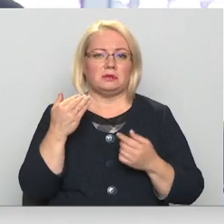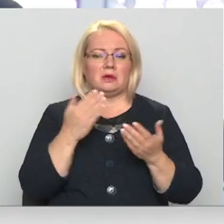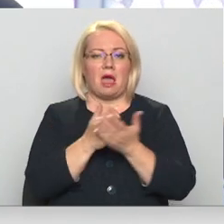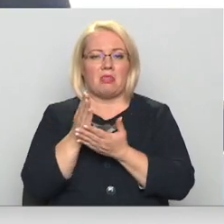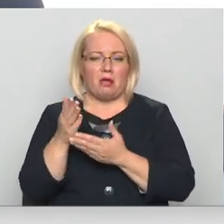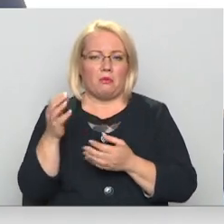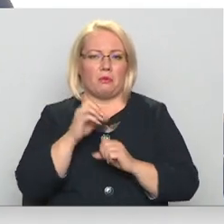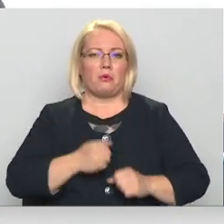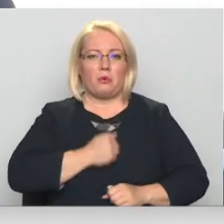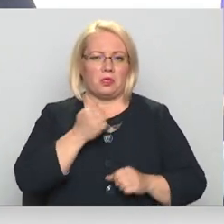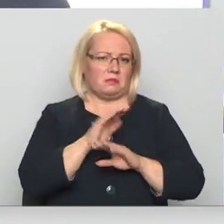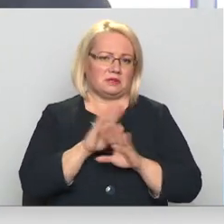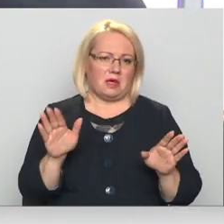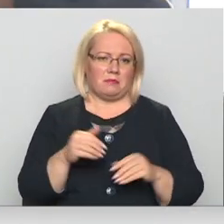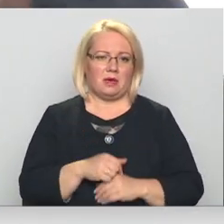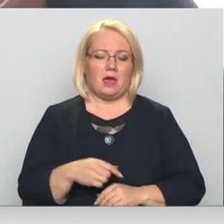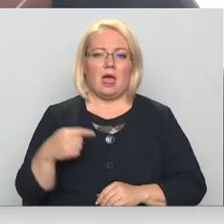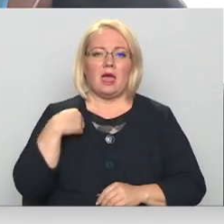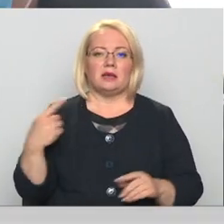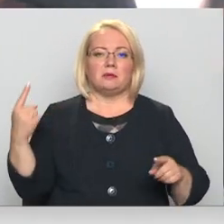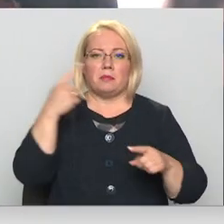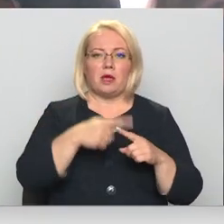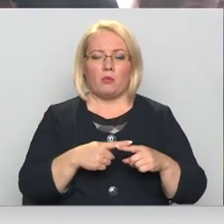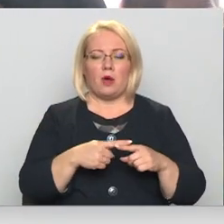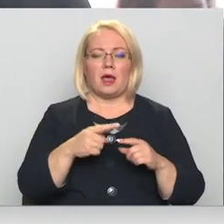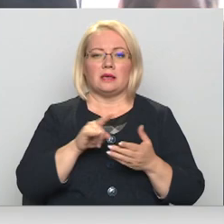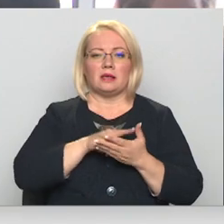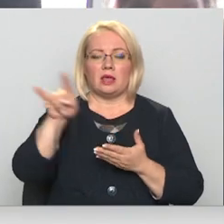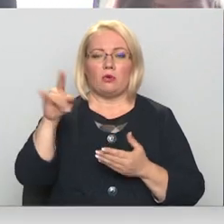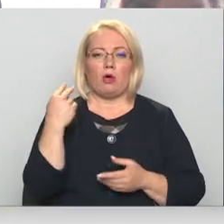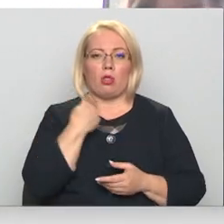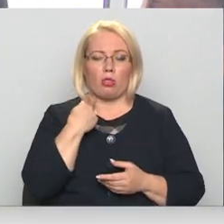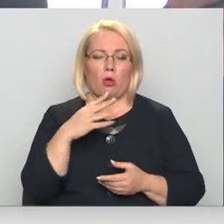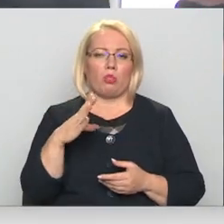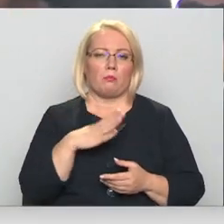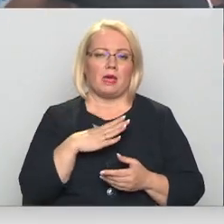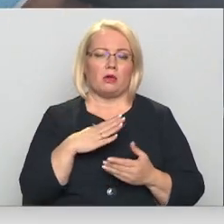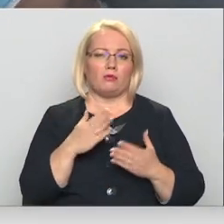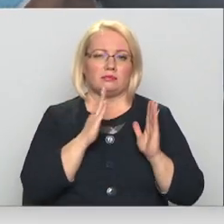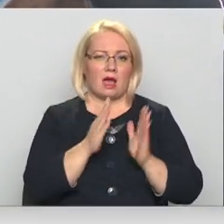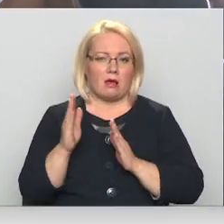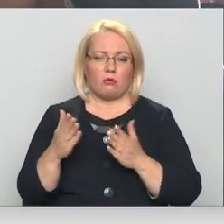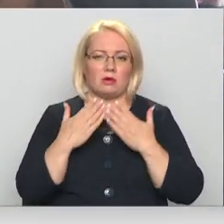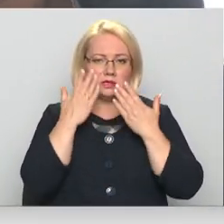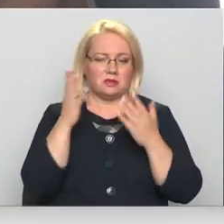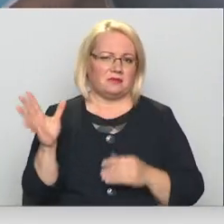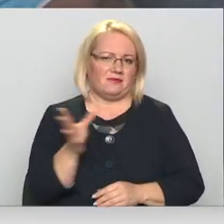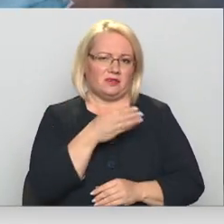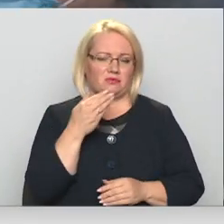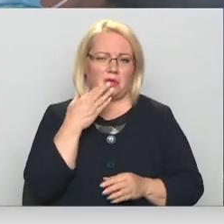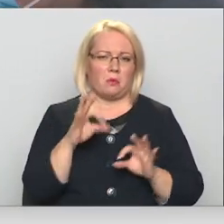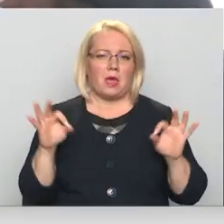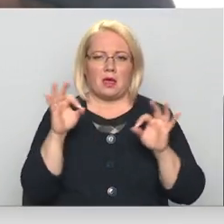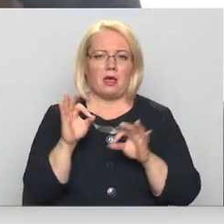nekādas grūtības. Būtībā es pirmo reizi lūdāju uz Londonu, tagad es biju sevgatavojies, izlasīju visus jautos, kas tur vajadzīgs, kas nav un tā kā nekāda atšķība.